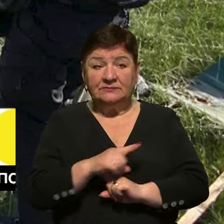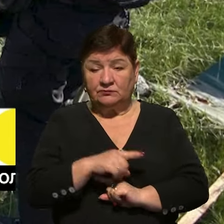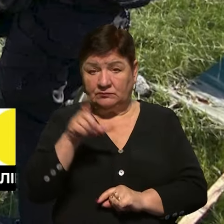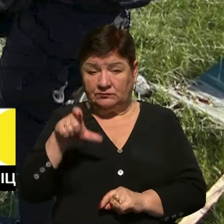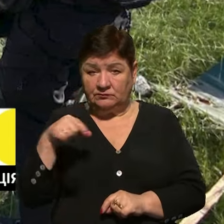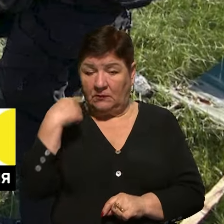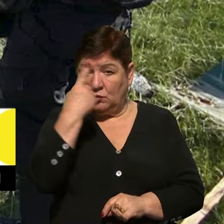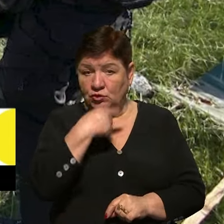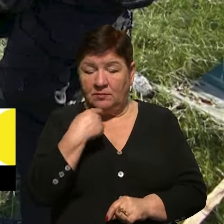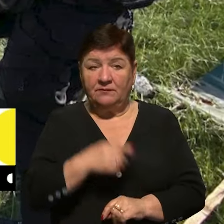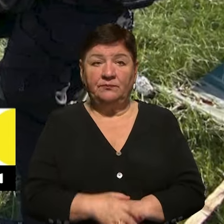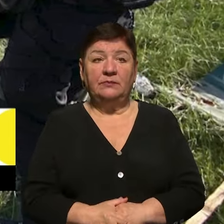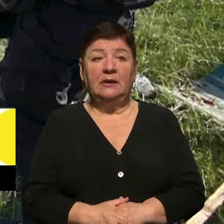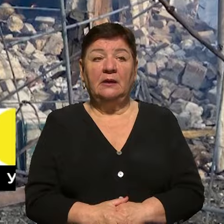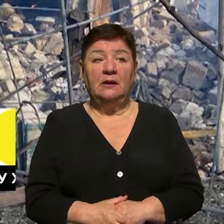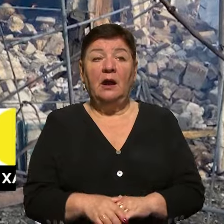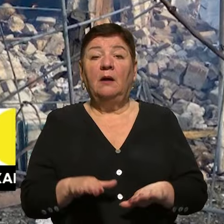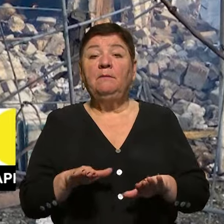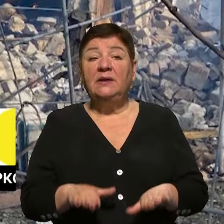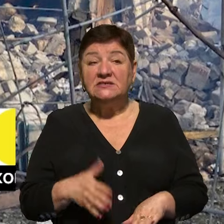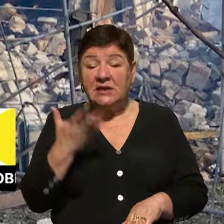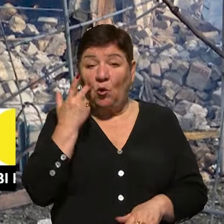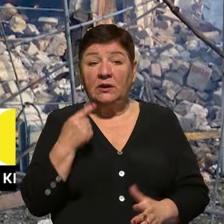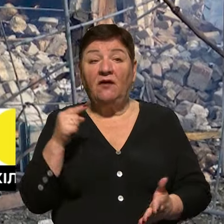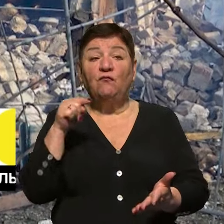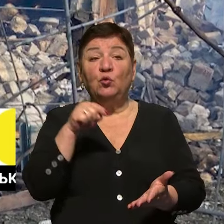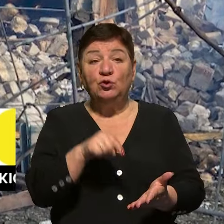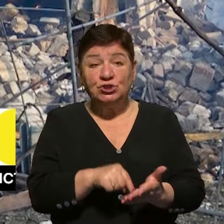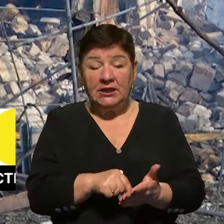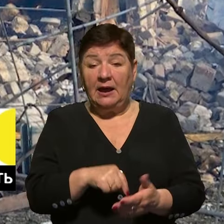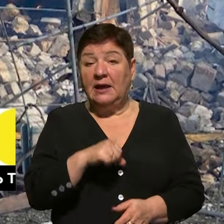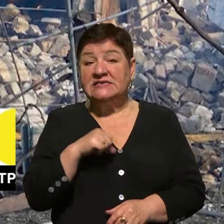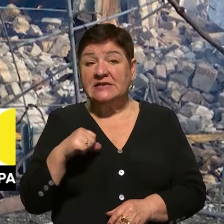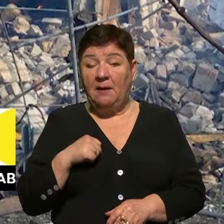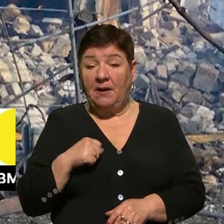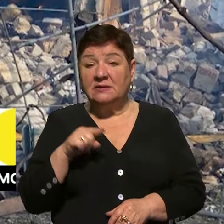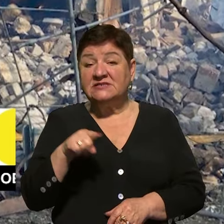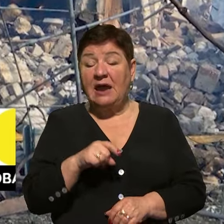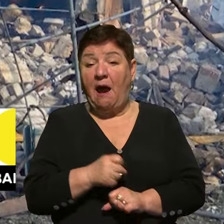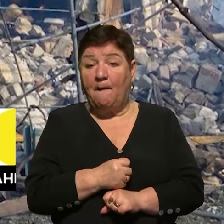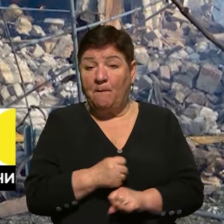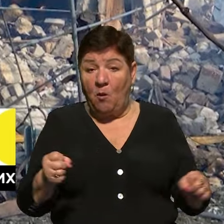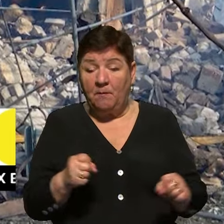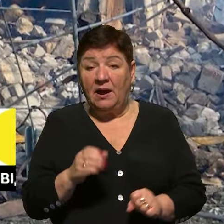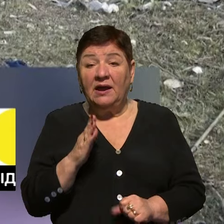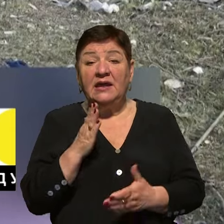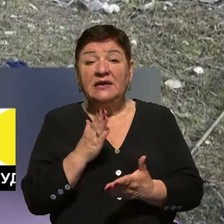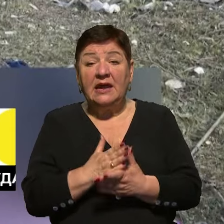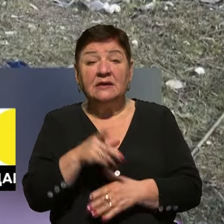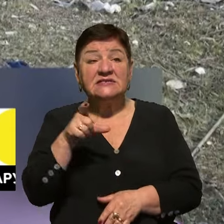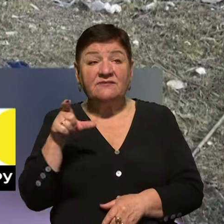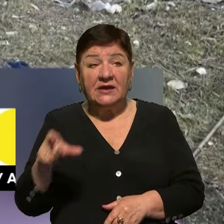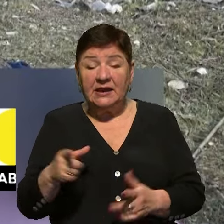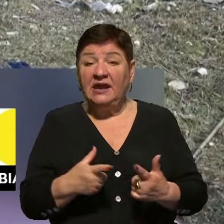особа. Місце, коли влучила ця бомба, це є сугубо цивільна